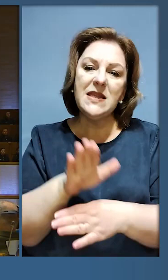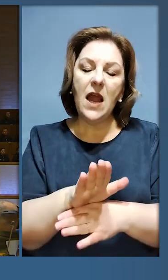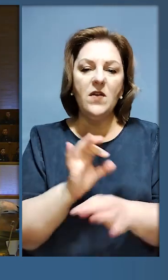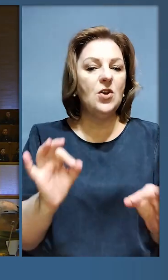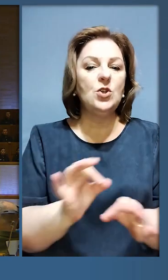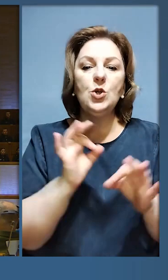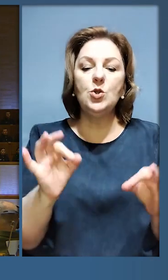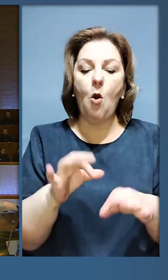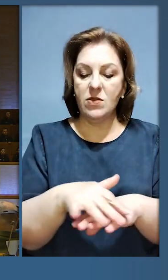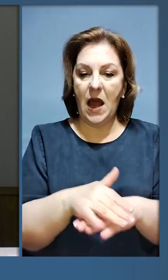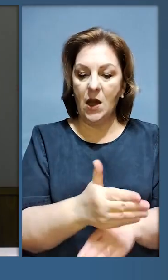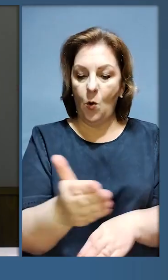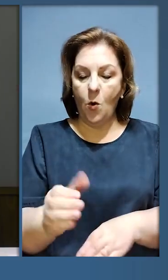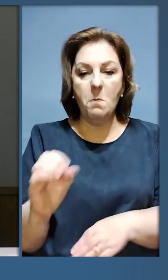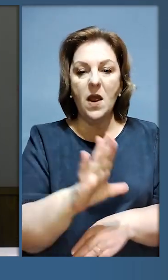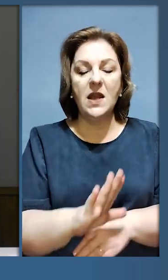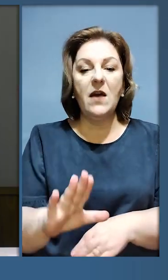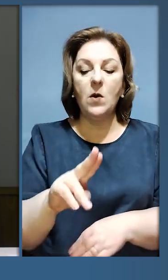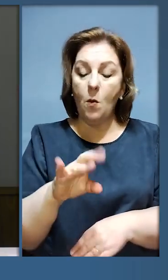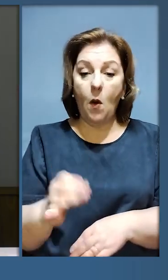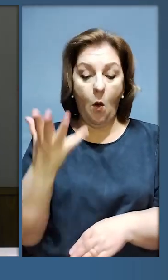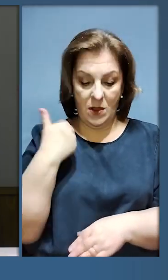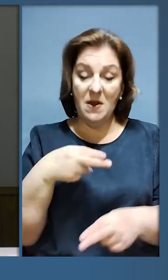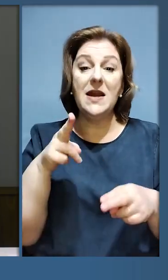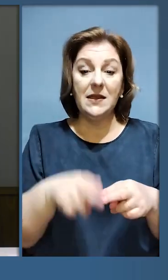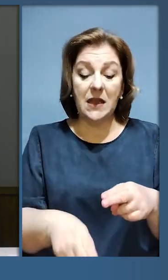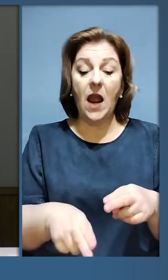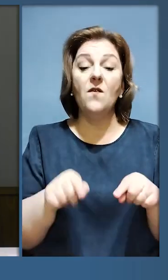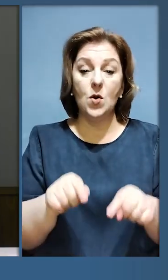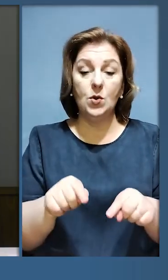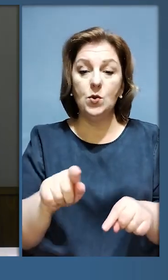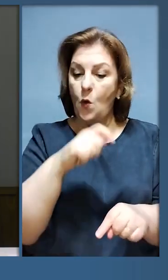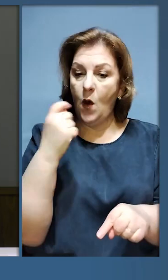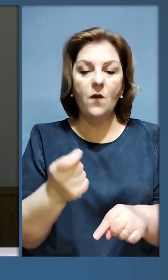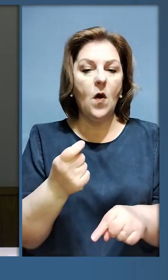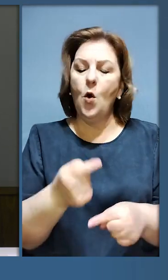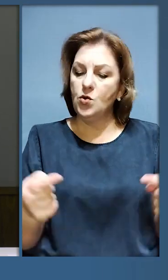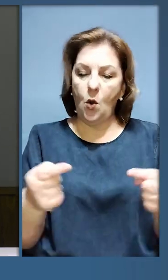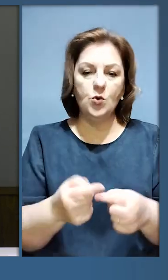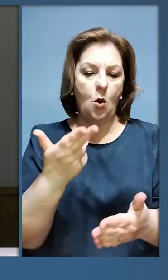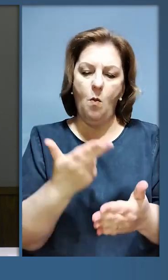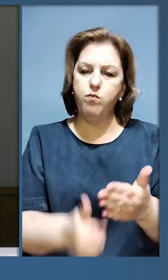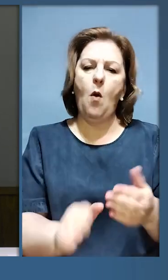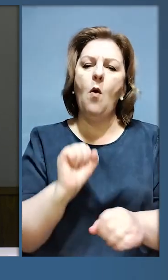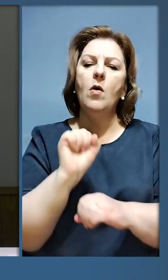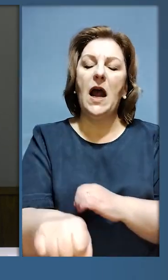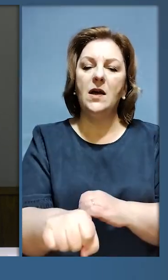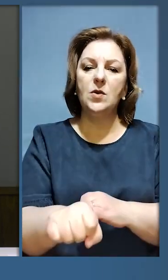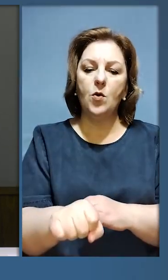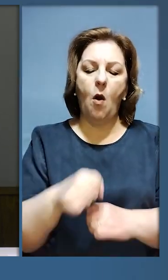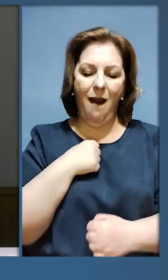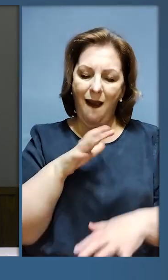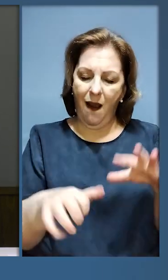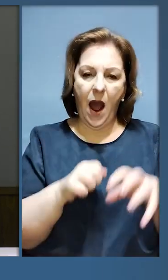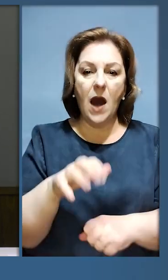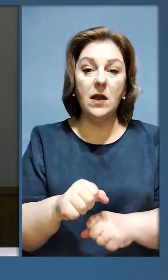зможе диктувати нічого народам Європи, коли ми завершимо цю війну однозначною поразкою